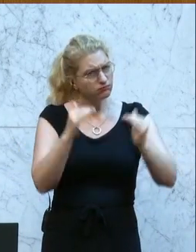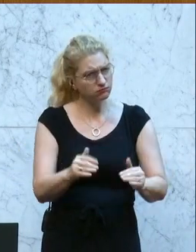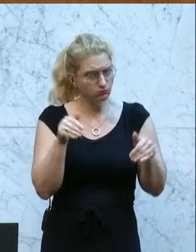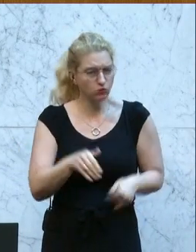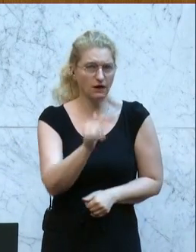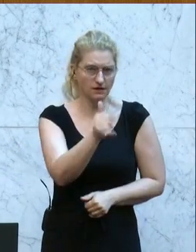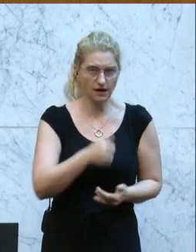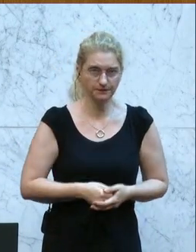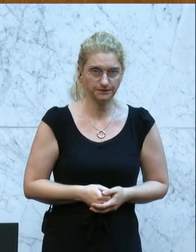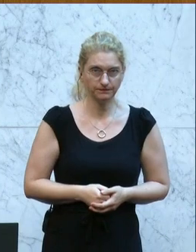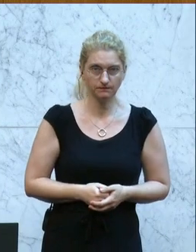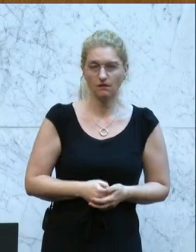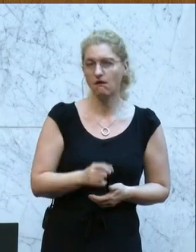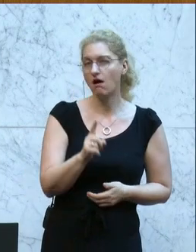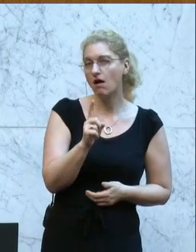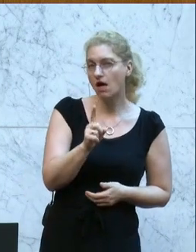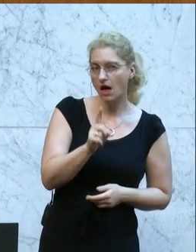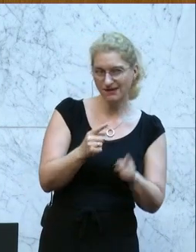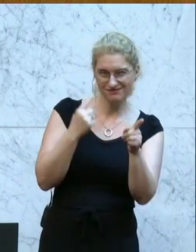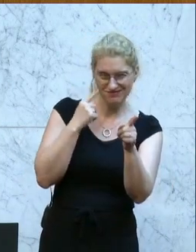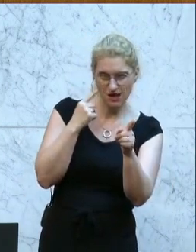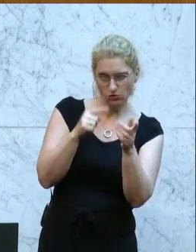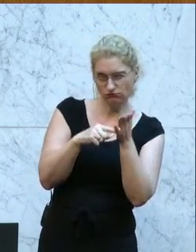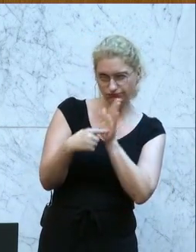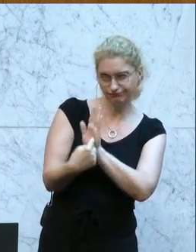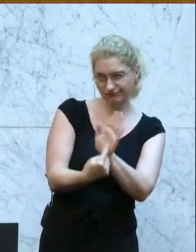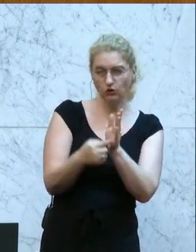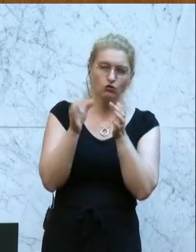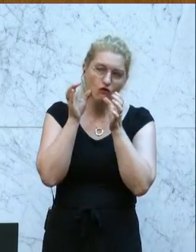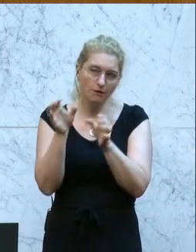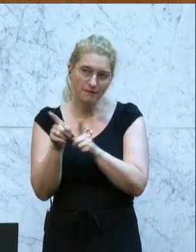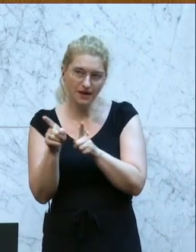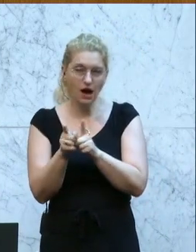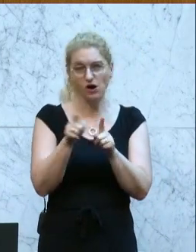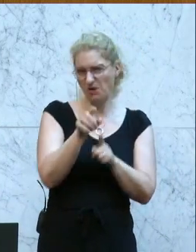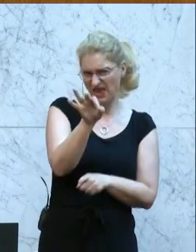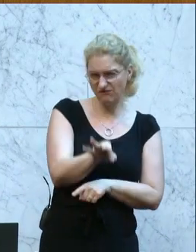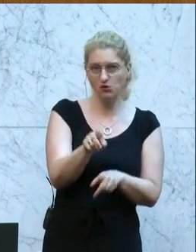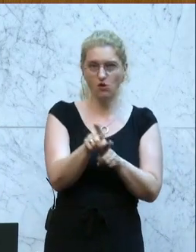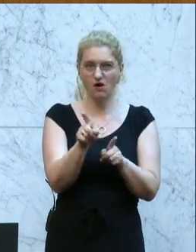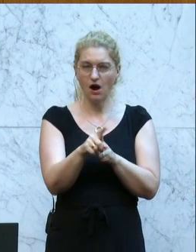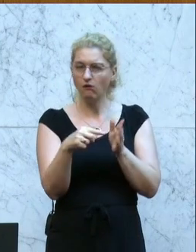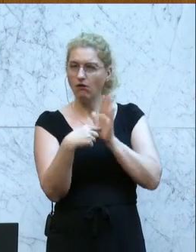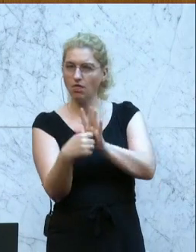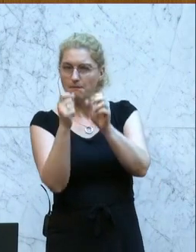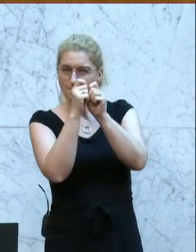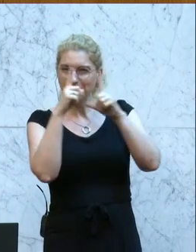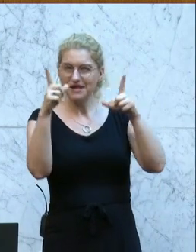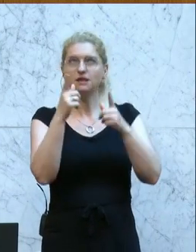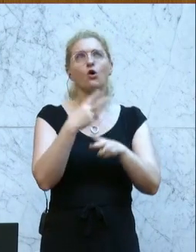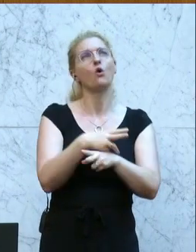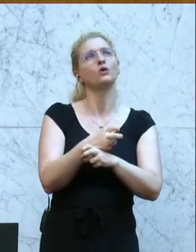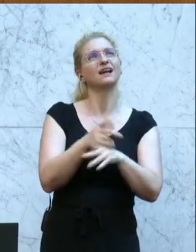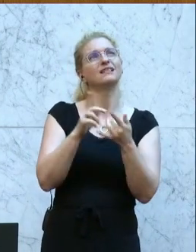Aber stimmt das Bild, das die NEOS hier zeichnen und auch die ÖVP, auch der Herr Finanzminister, auch die SPÖ, vom Höchststeuerland